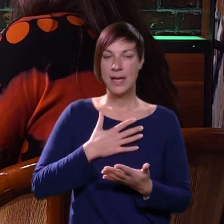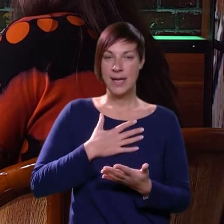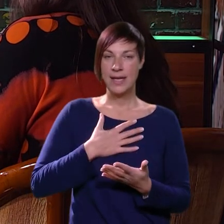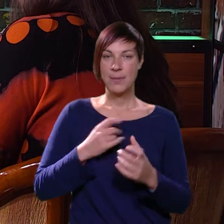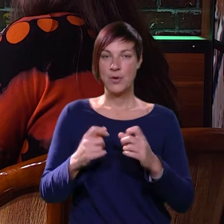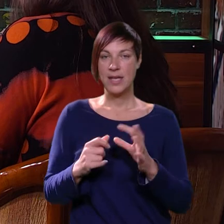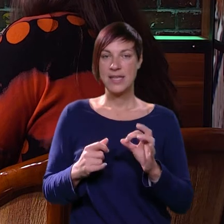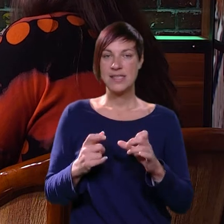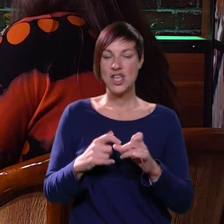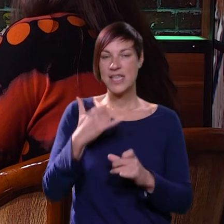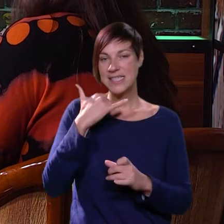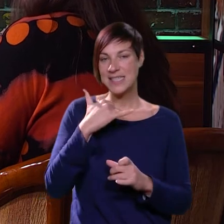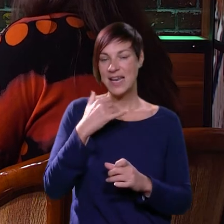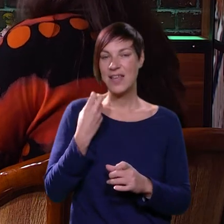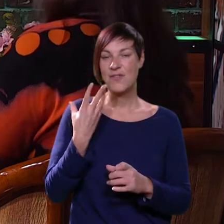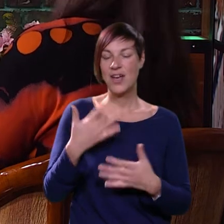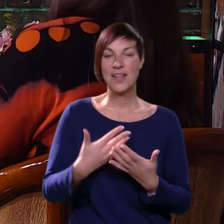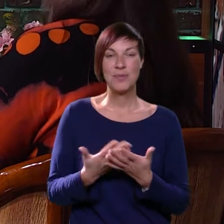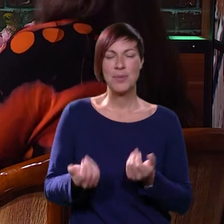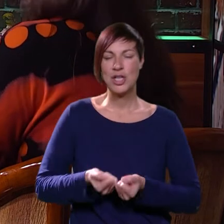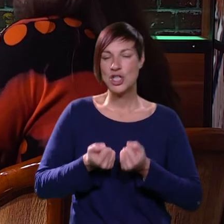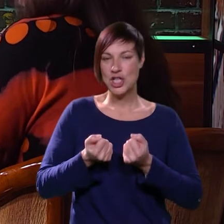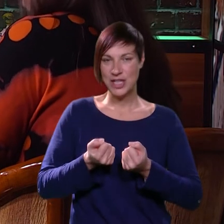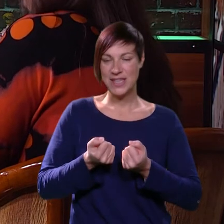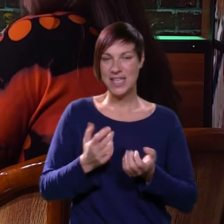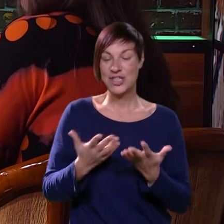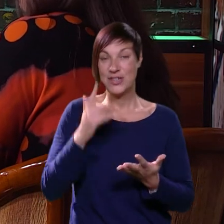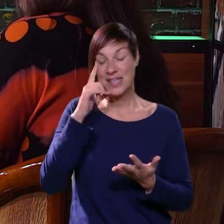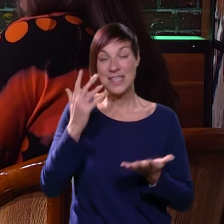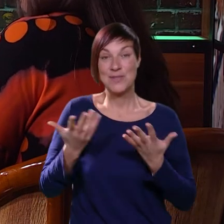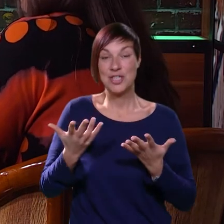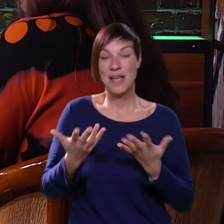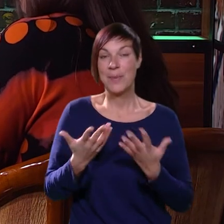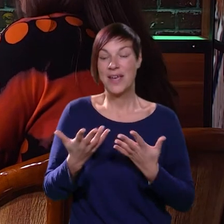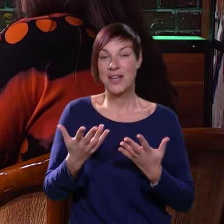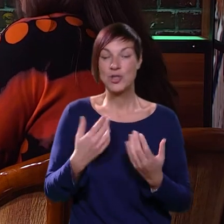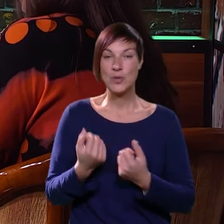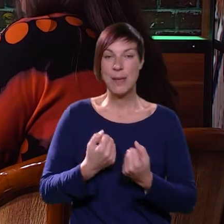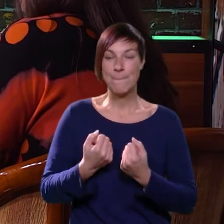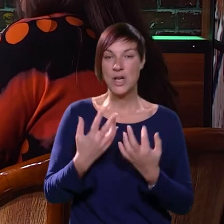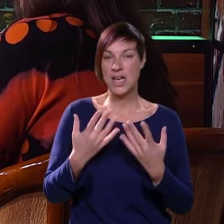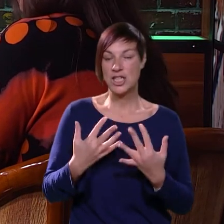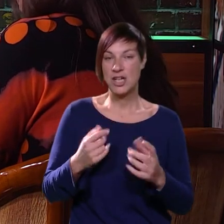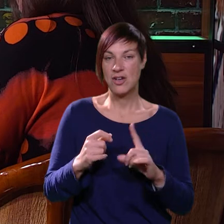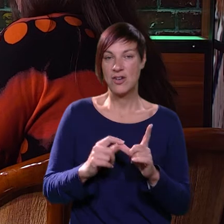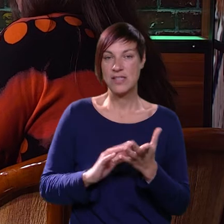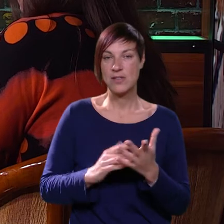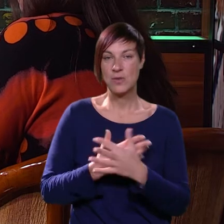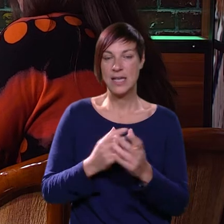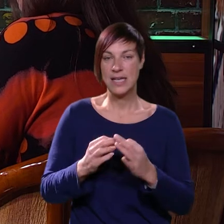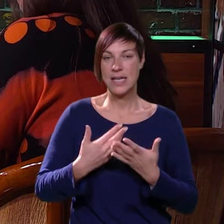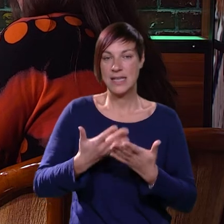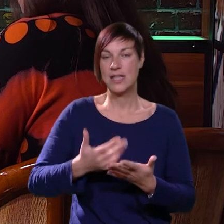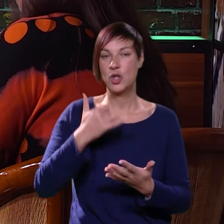je moj SOS telefon, znači, ka mi je bilo što teško, ka ne znam što bi, kako ću se ponoša, koliko izulina